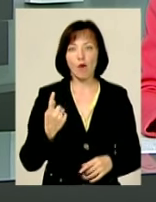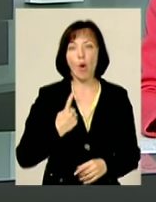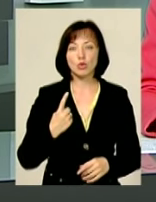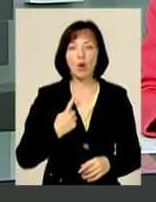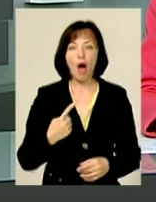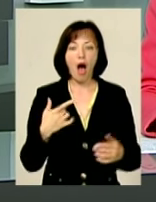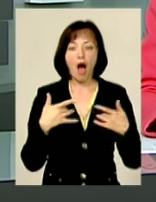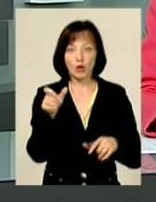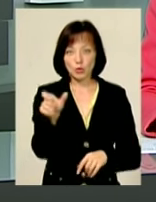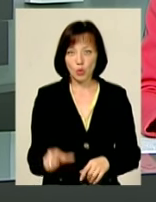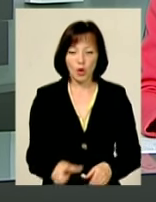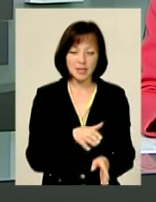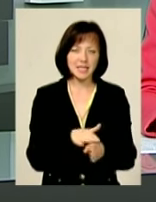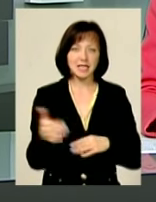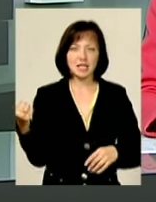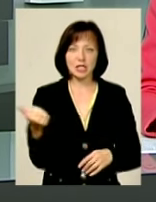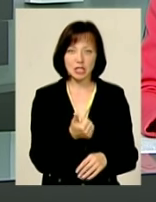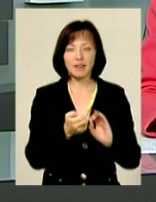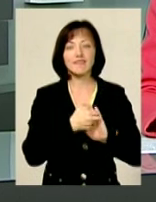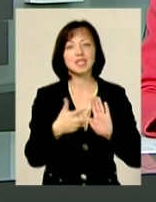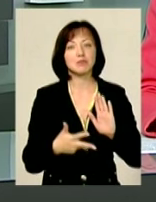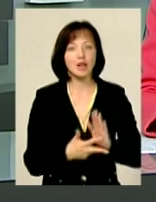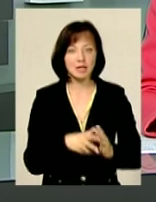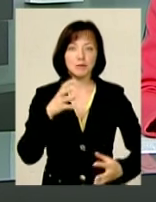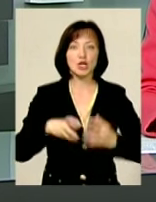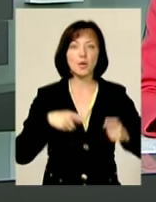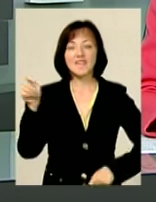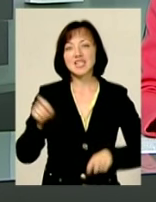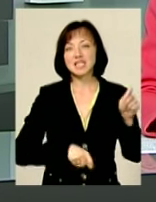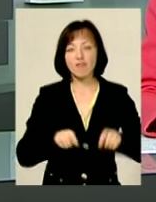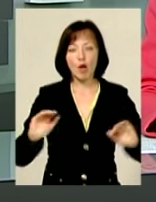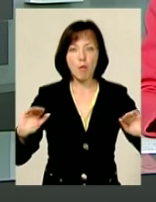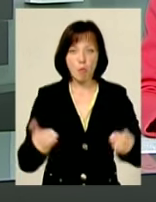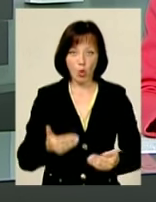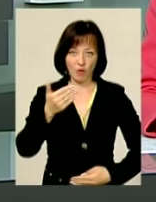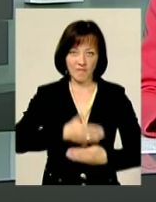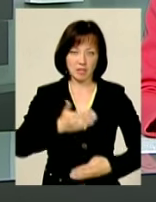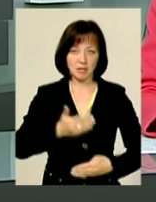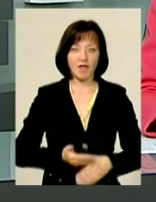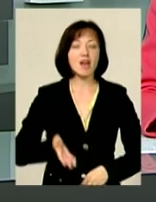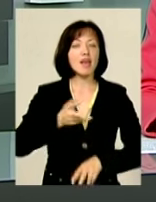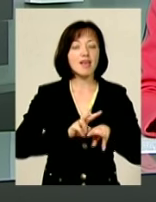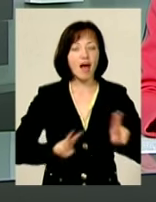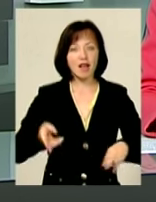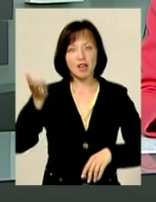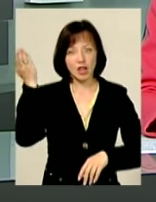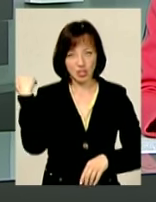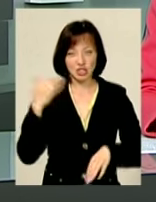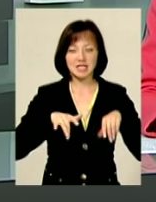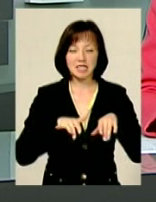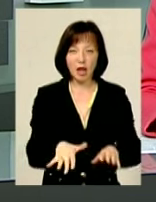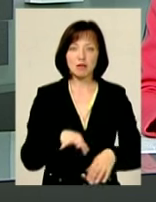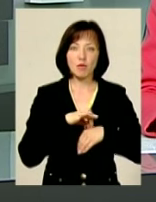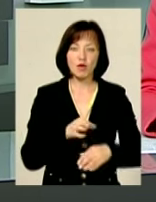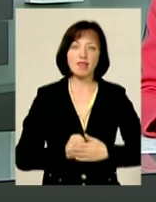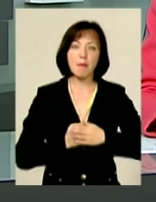Цілий тиждень тут вирував 18-й міжнародний фестиваль моновистав Як і раніше, мистецький захід проводився на базі